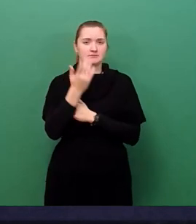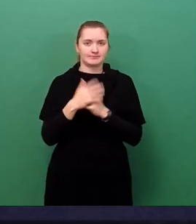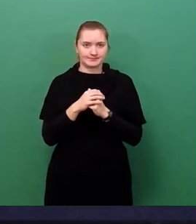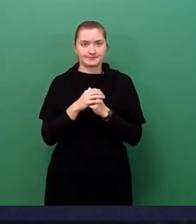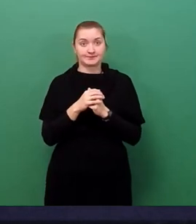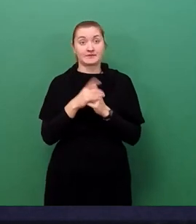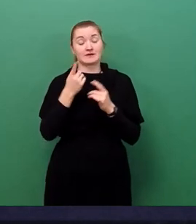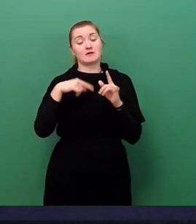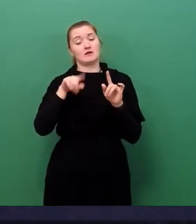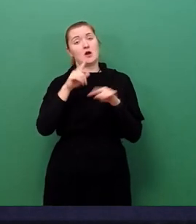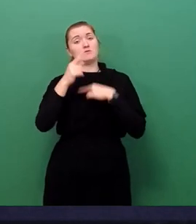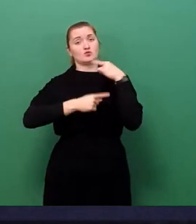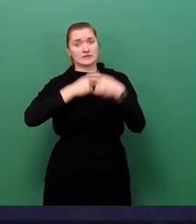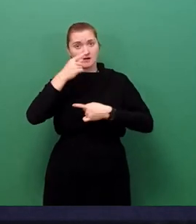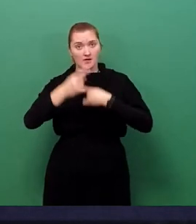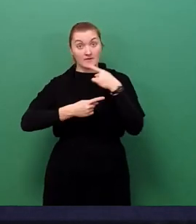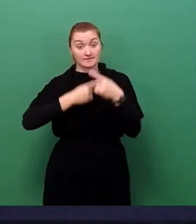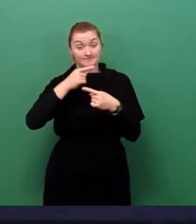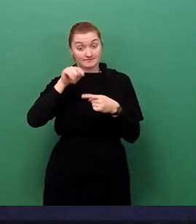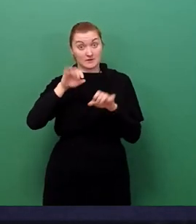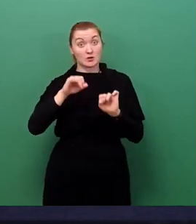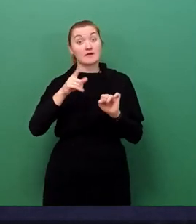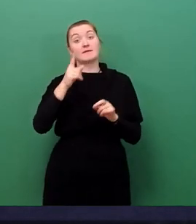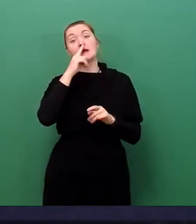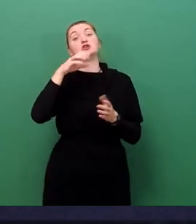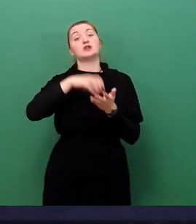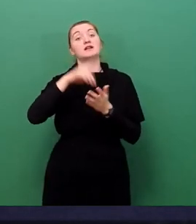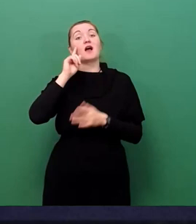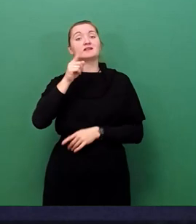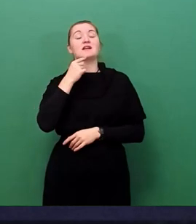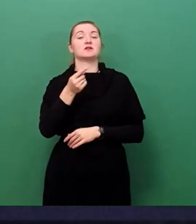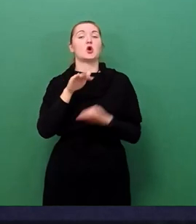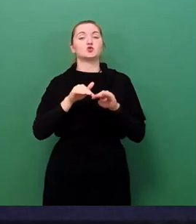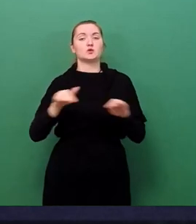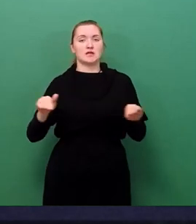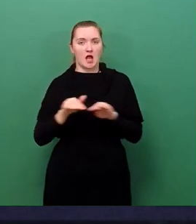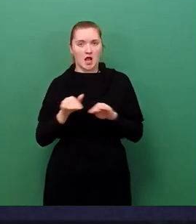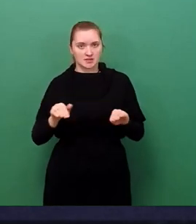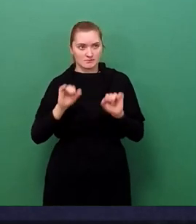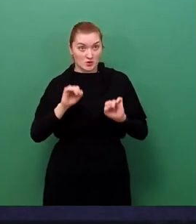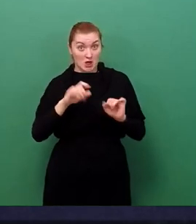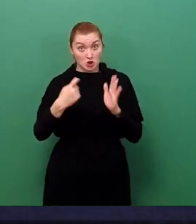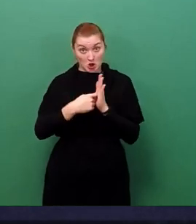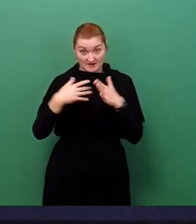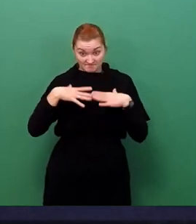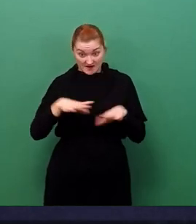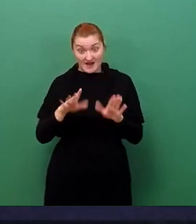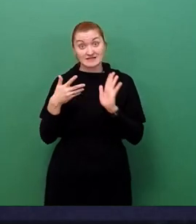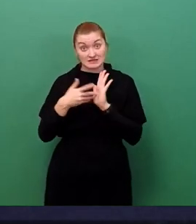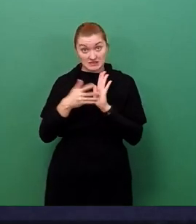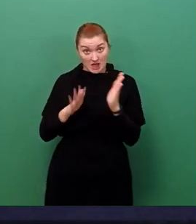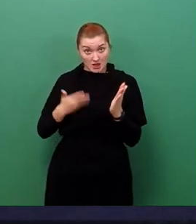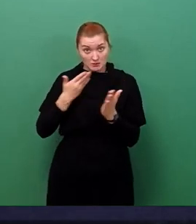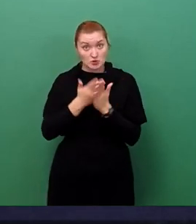ist so dann der Stadtrat gehalten, die Grundlage zu schaffen für kostenfreie Testungen, aber